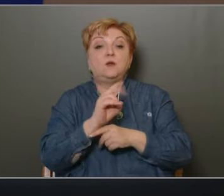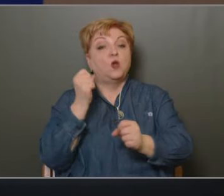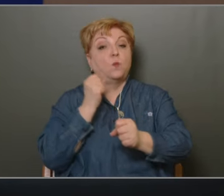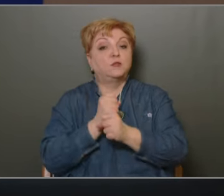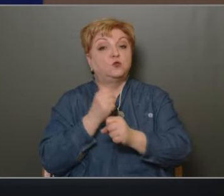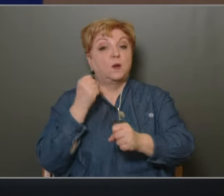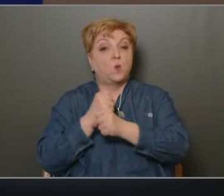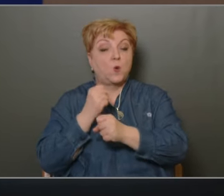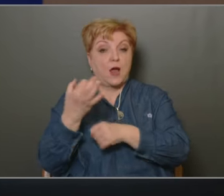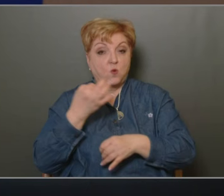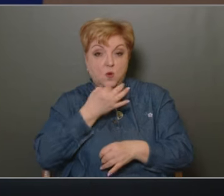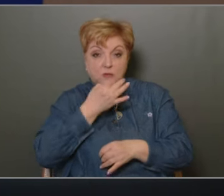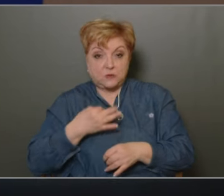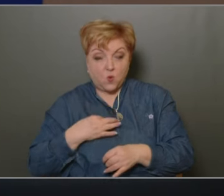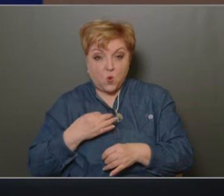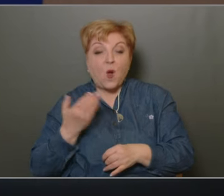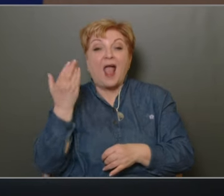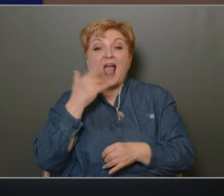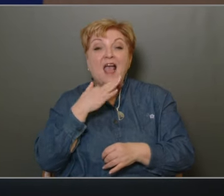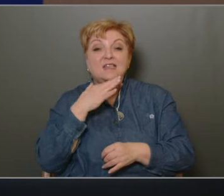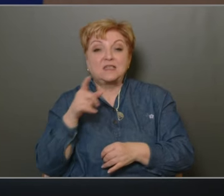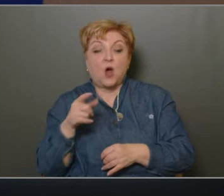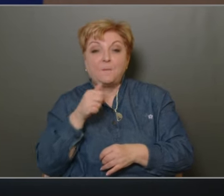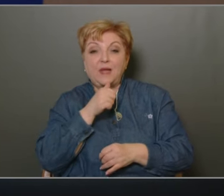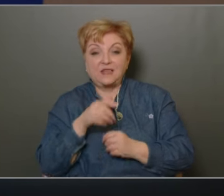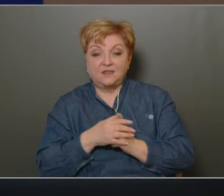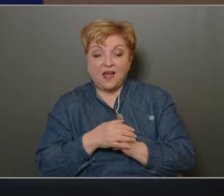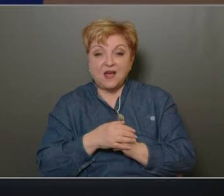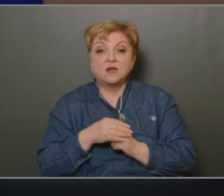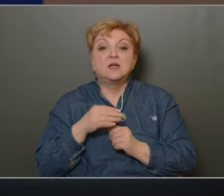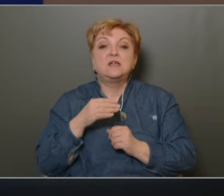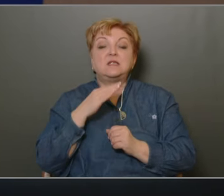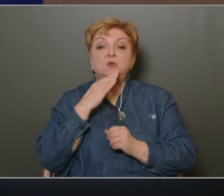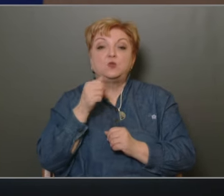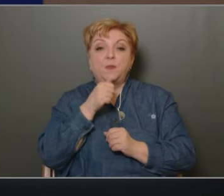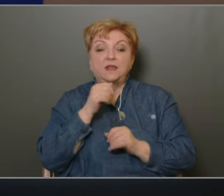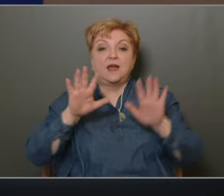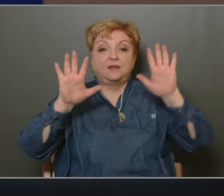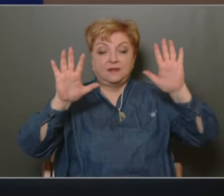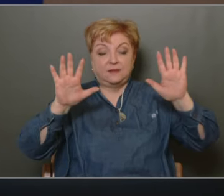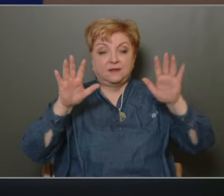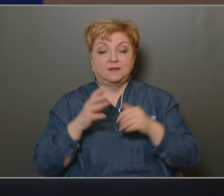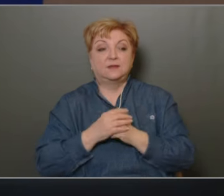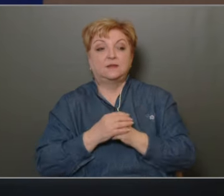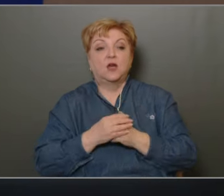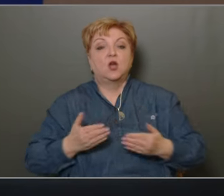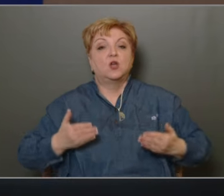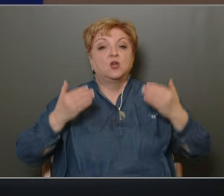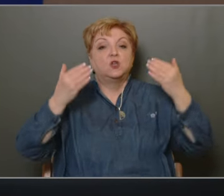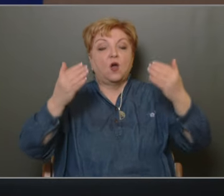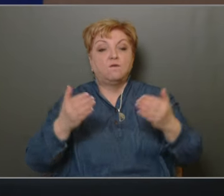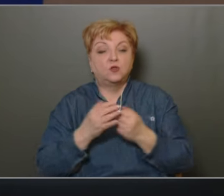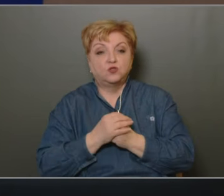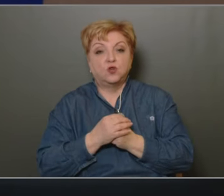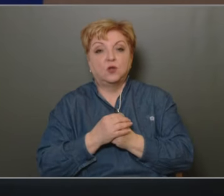munkáról szóló beszámolót Heszka Péter Serény, Iván és Szűcs Péter előterjesztésében 10-ként tárgyaljuk javaslatot,